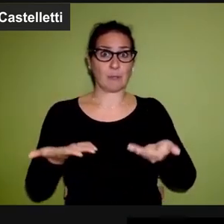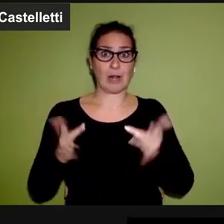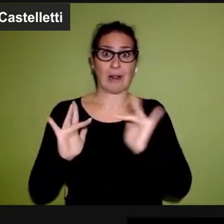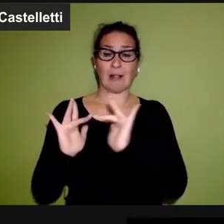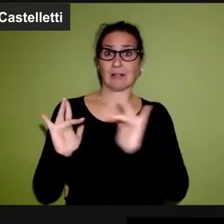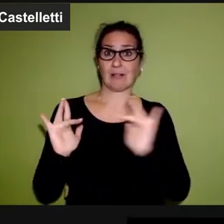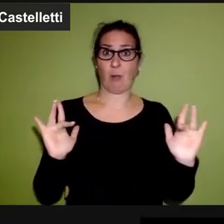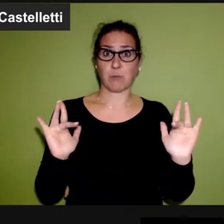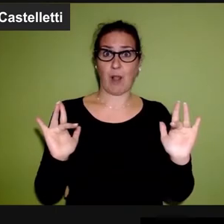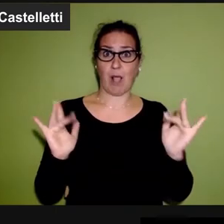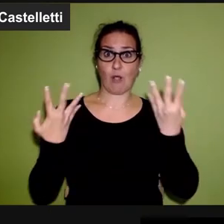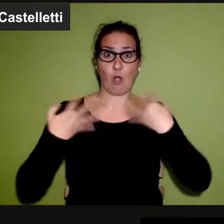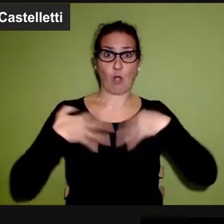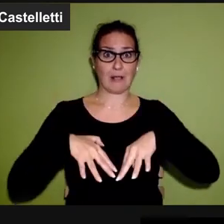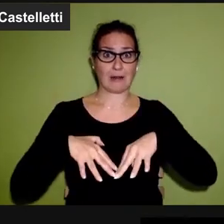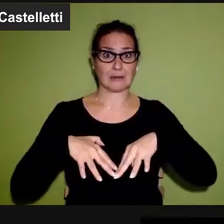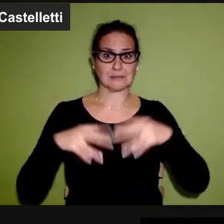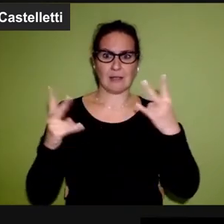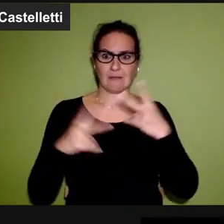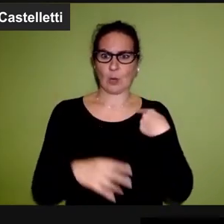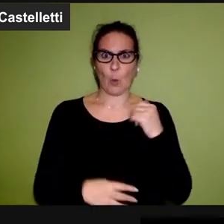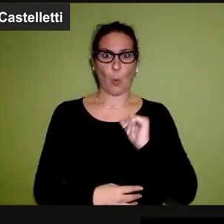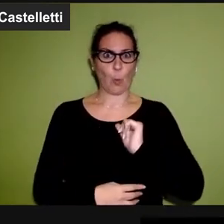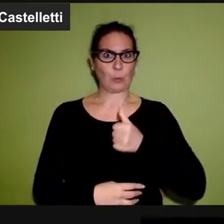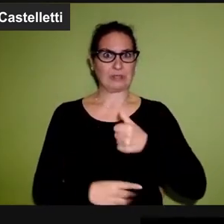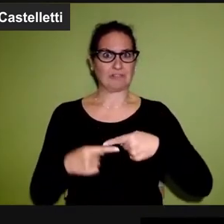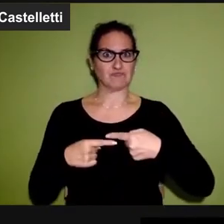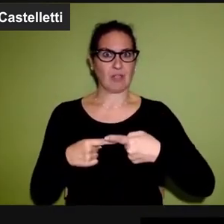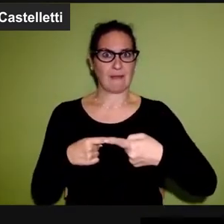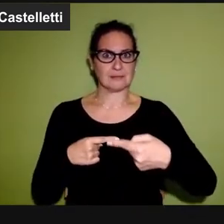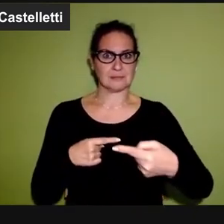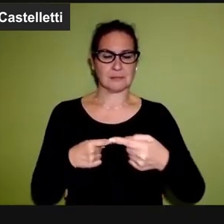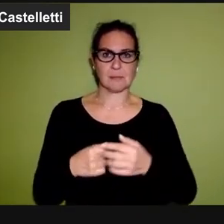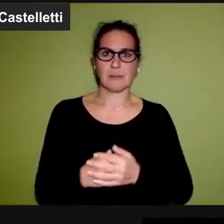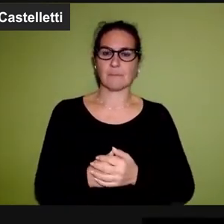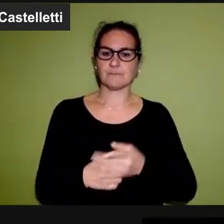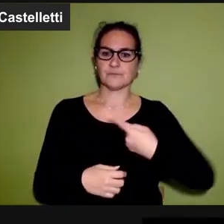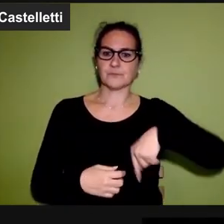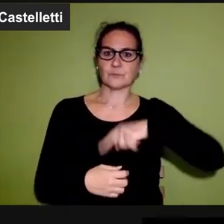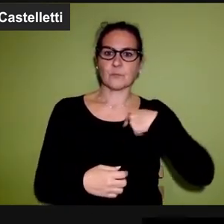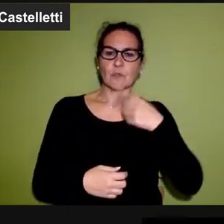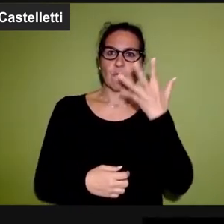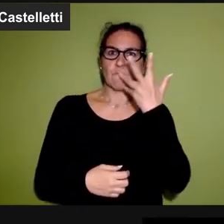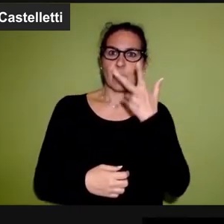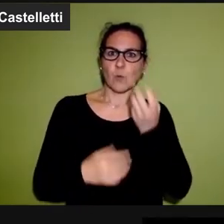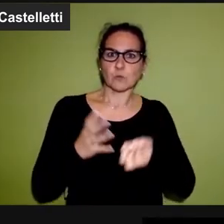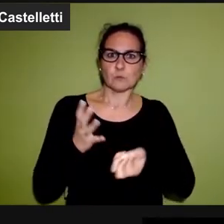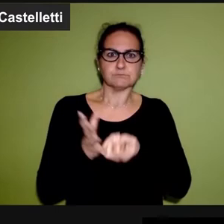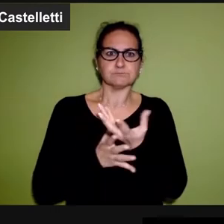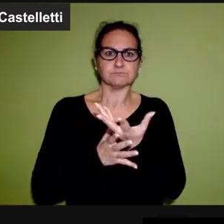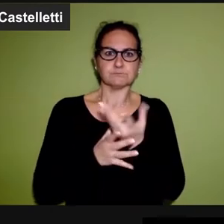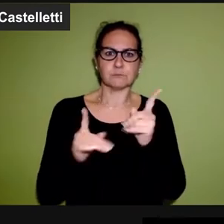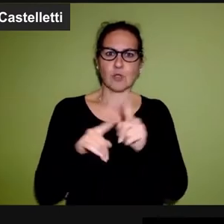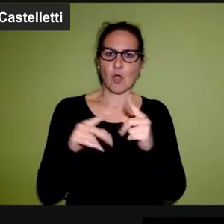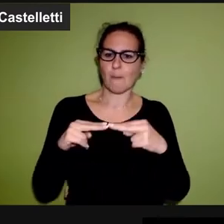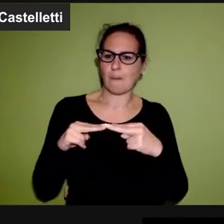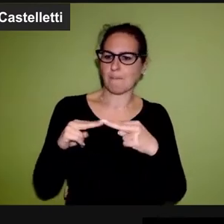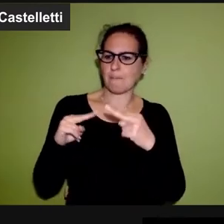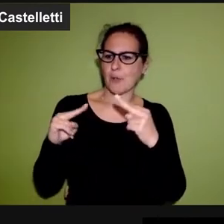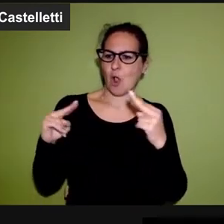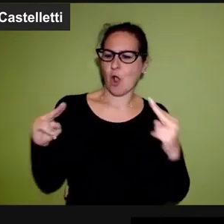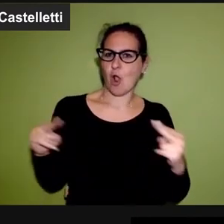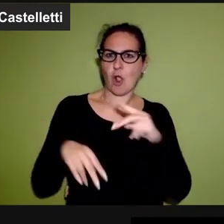organizzato da De Blanc giunge con questa alla sua undicesima edizione ma abbiamo voluto creare un